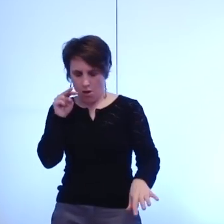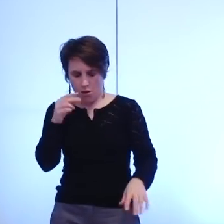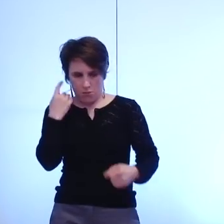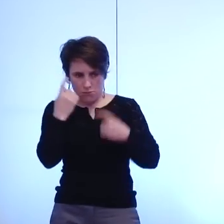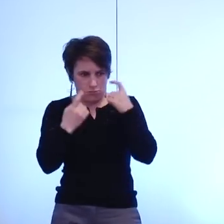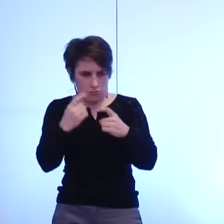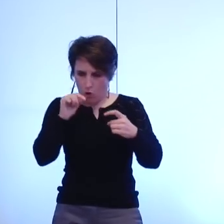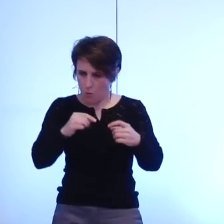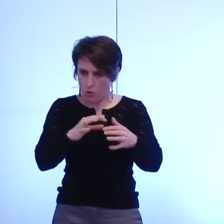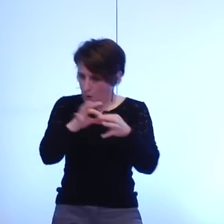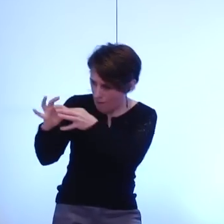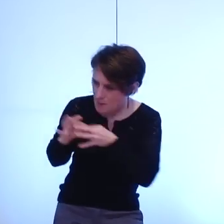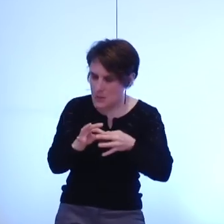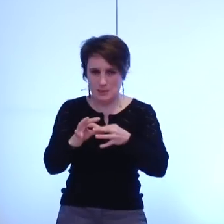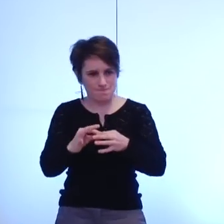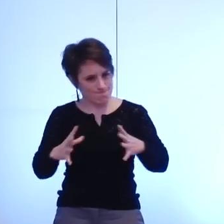unir nos forces